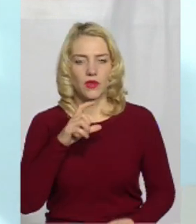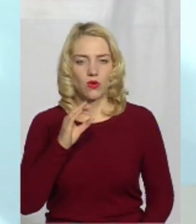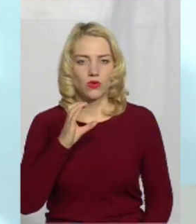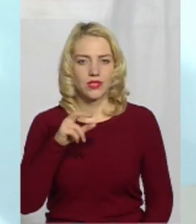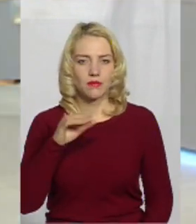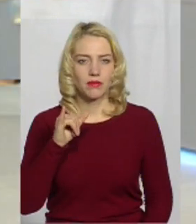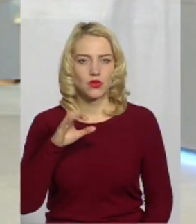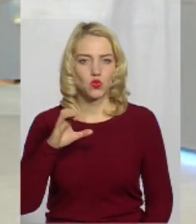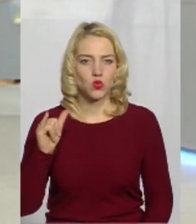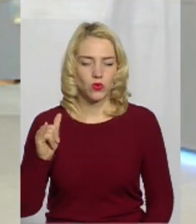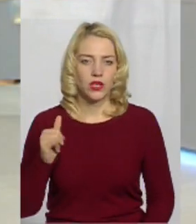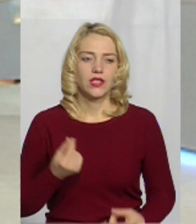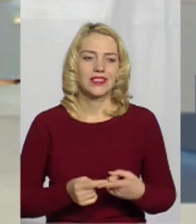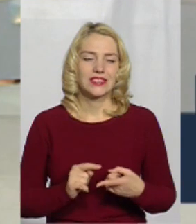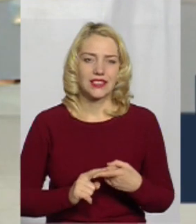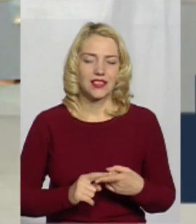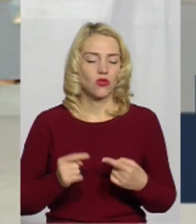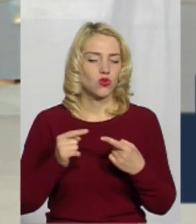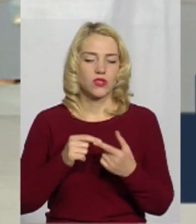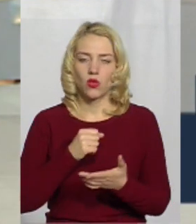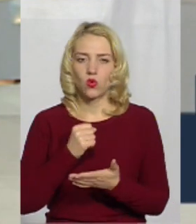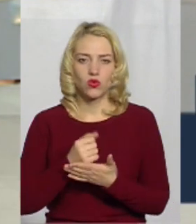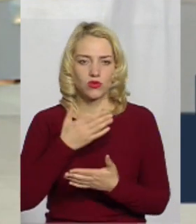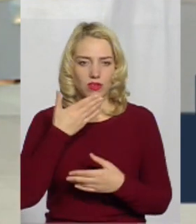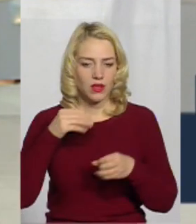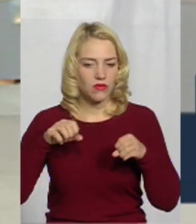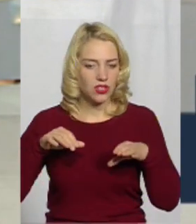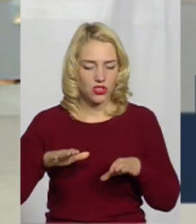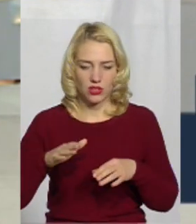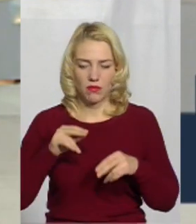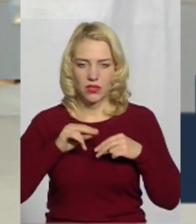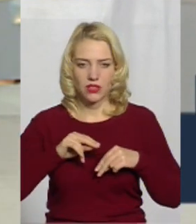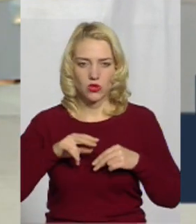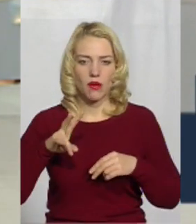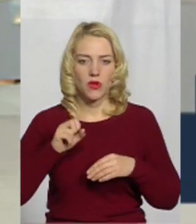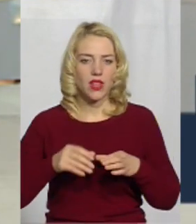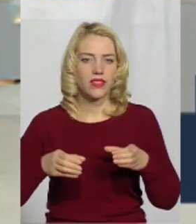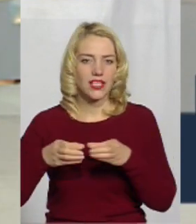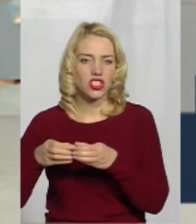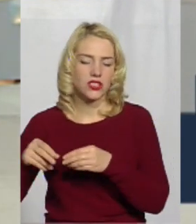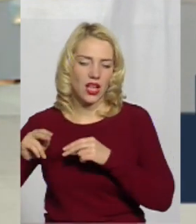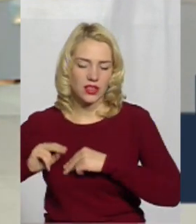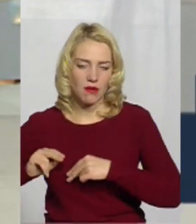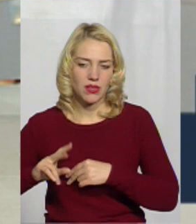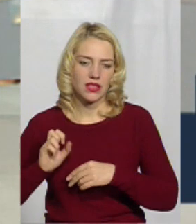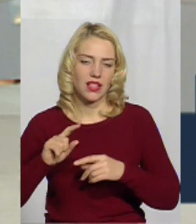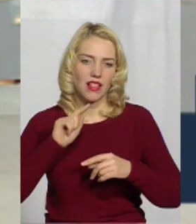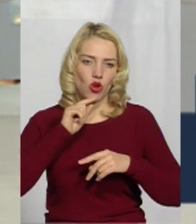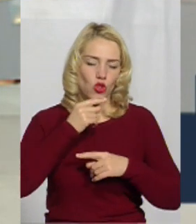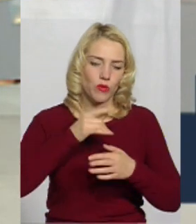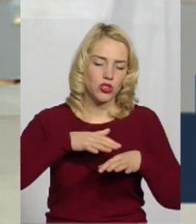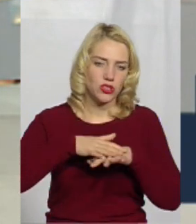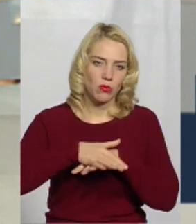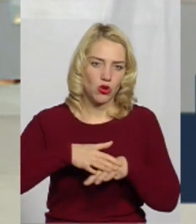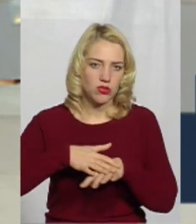знову ж, ще остаточно не вирішено, ми працюємо над штатами, працюємо над економічними розрахунками, мова йде про створення хоспісу